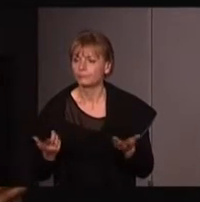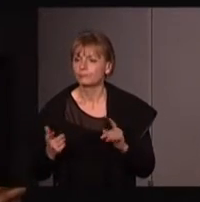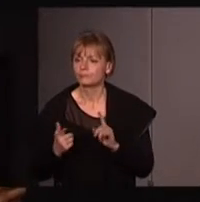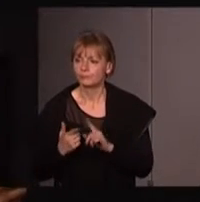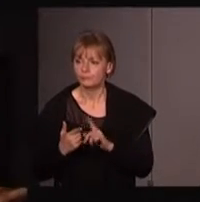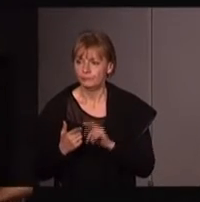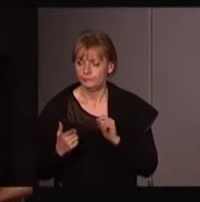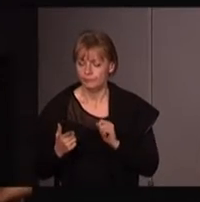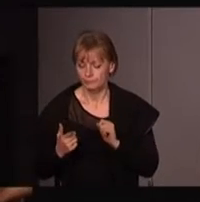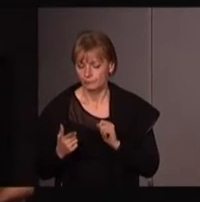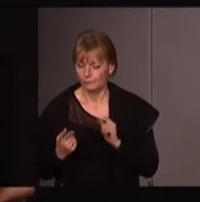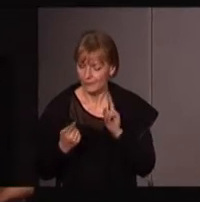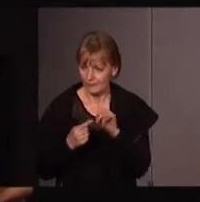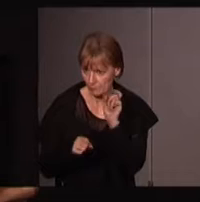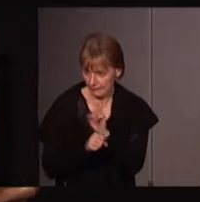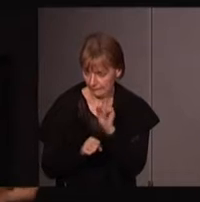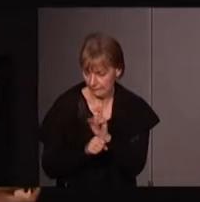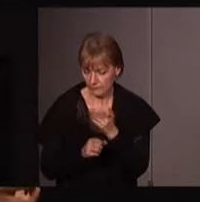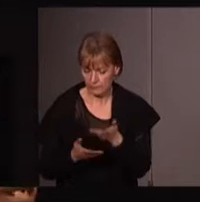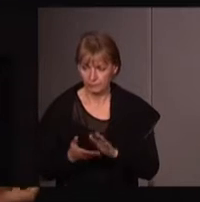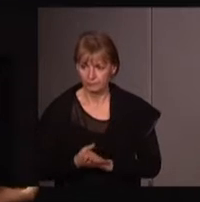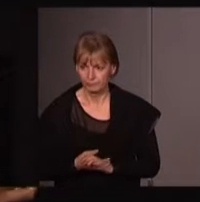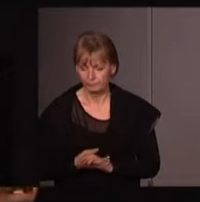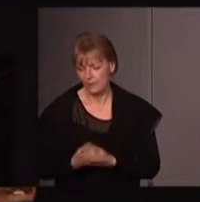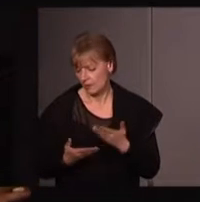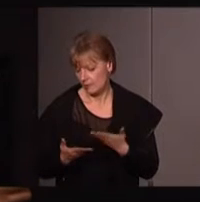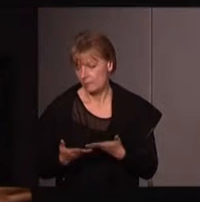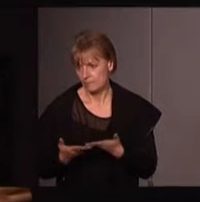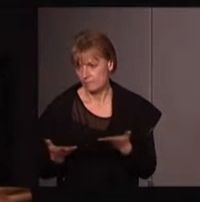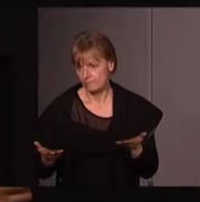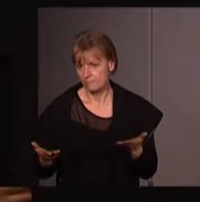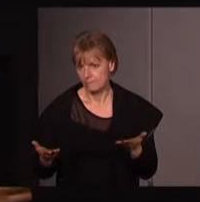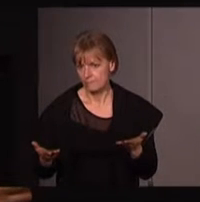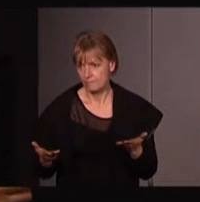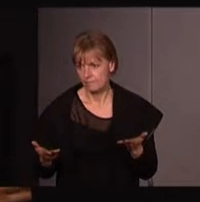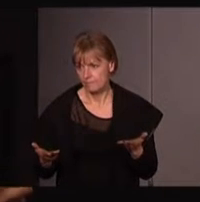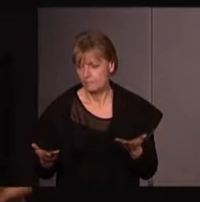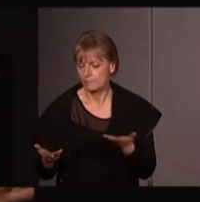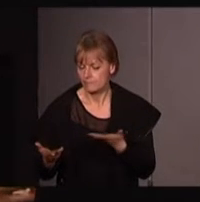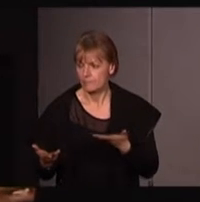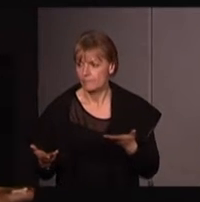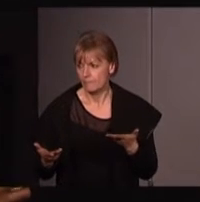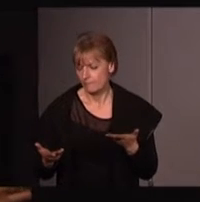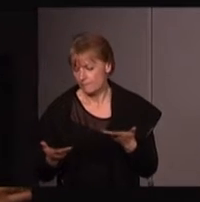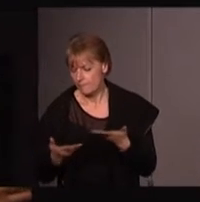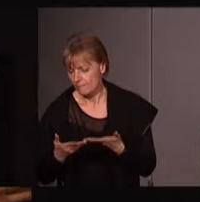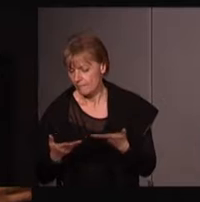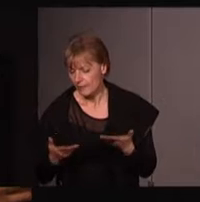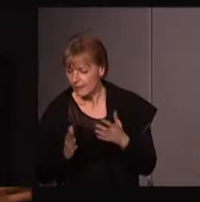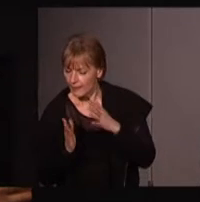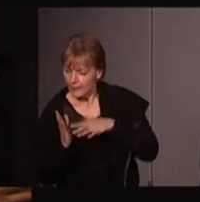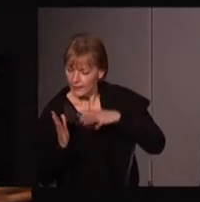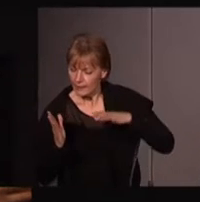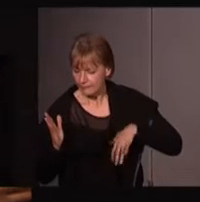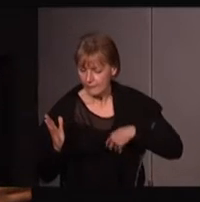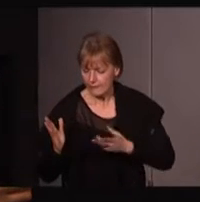cette accusation-là, qui, moi, me semble aussi éclairer très largement la façon de comprendre certains textes